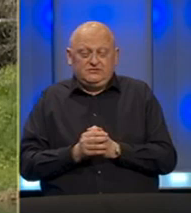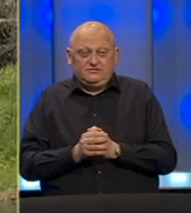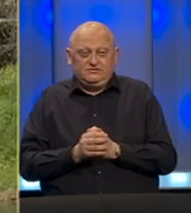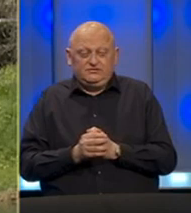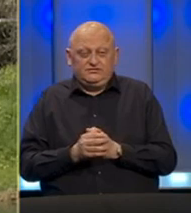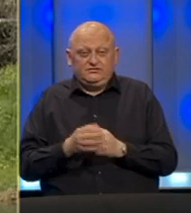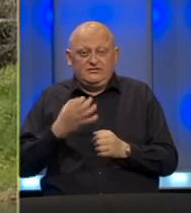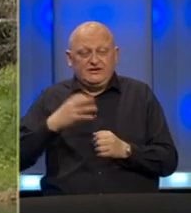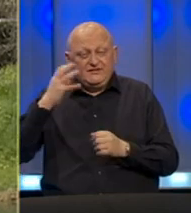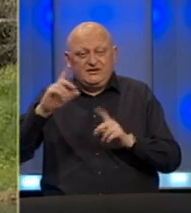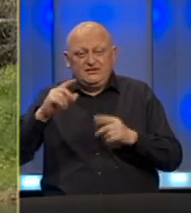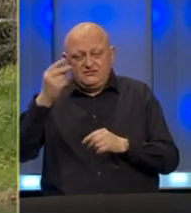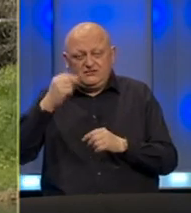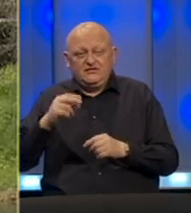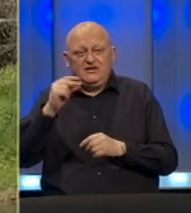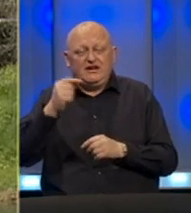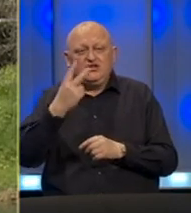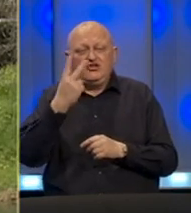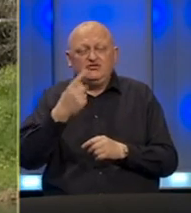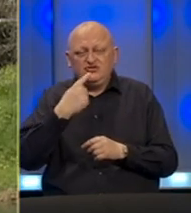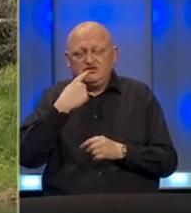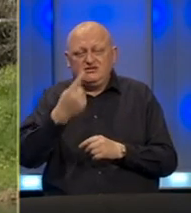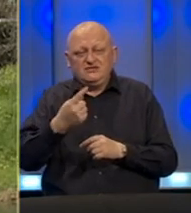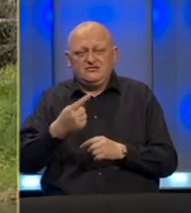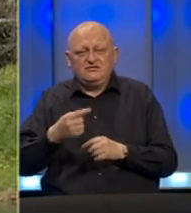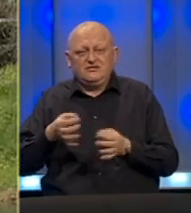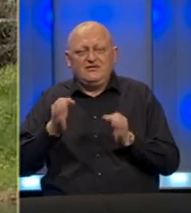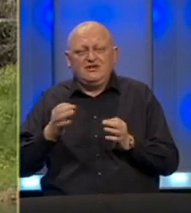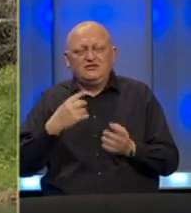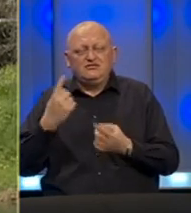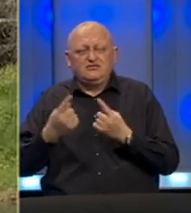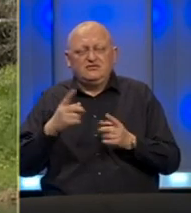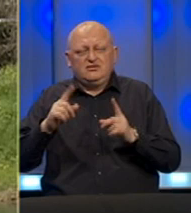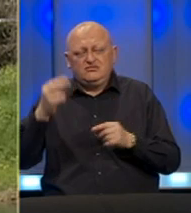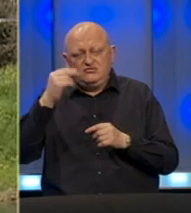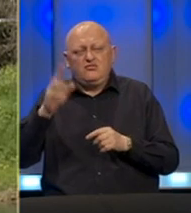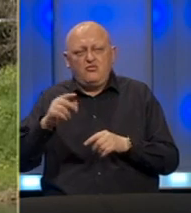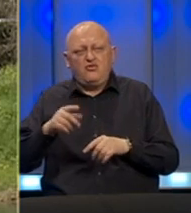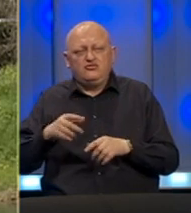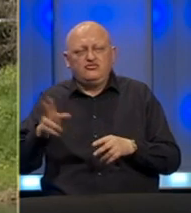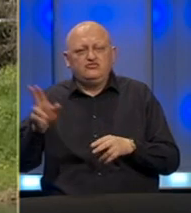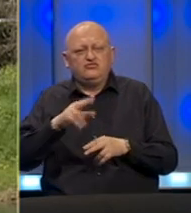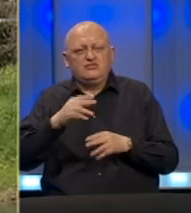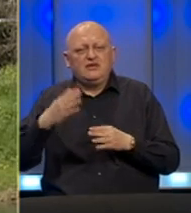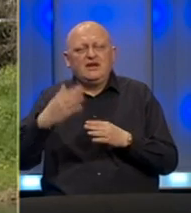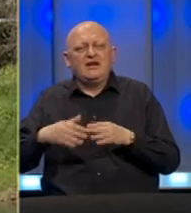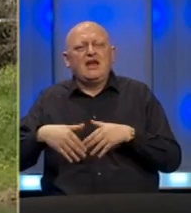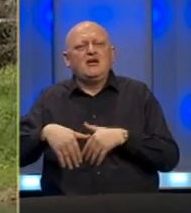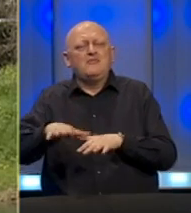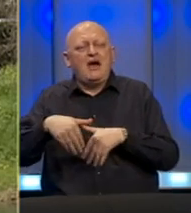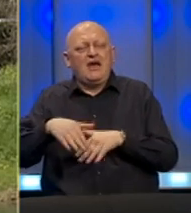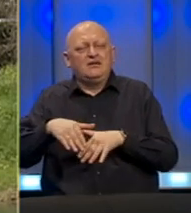Premier Republike Srpske, Radovan Višković, najavio je da je bi vanredno stanje u Republici Srpskoj moglo biti ukinuto krajem maja,